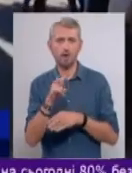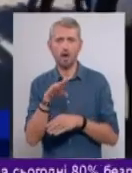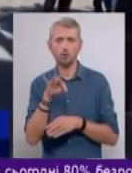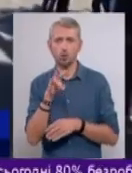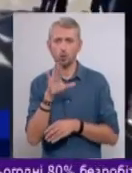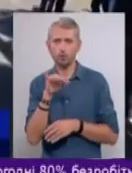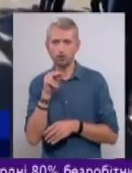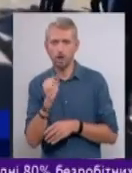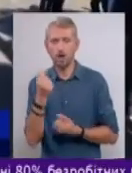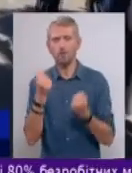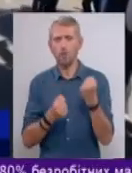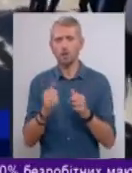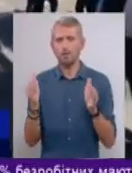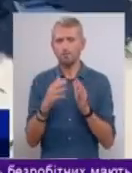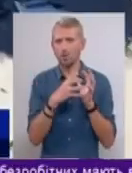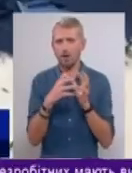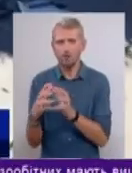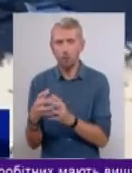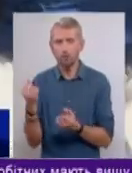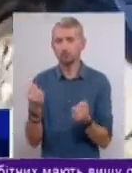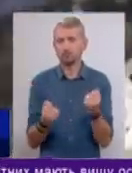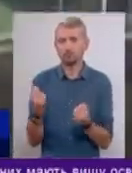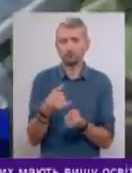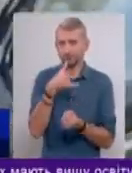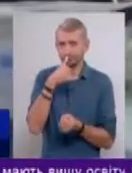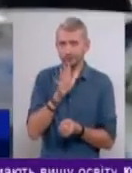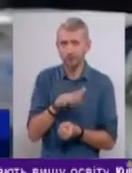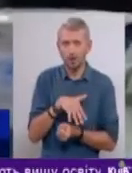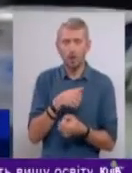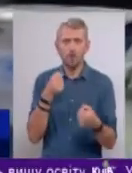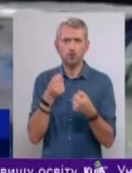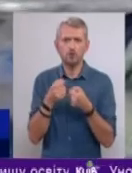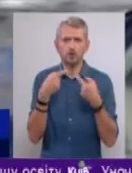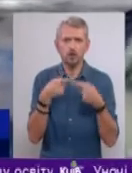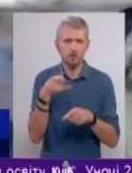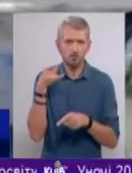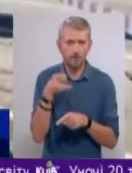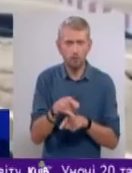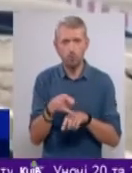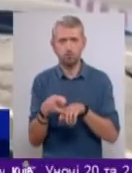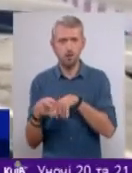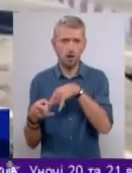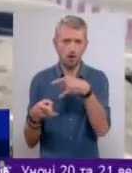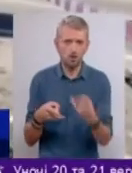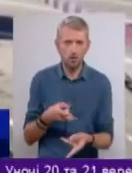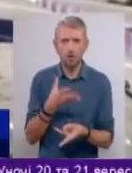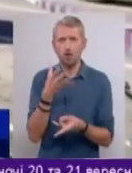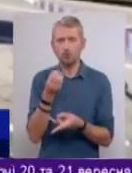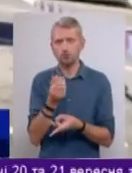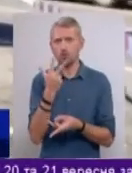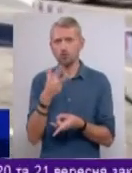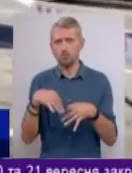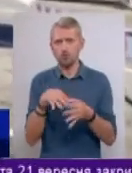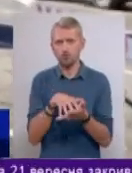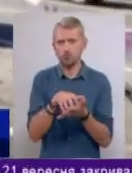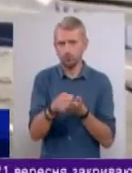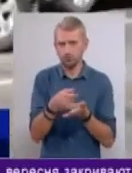Антоновича. Водій мікроавтобуса не впорався з керуванням, зіштовхнувся з іншим авто, перекинувся на дах і зачепив іще три припарковані